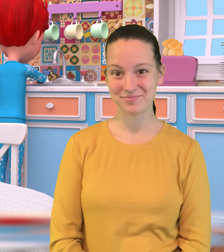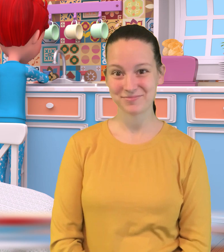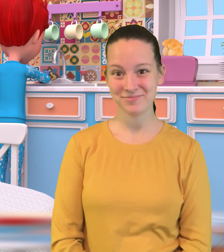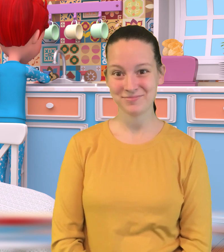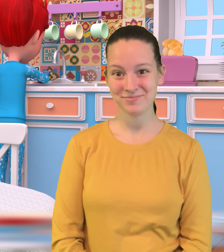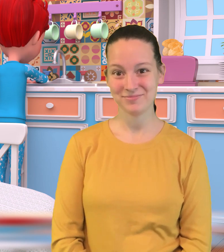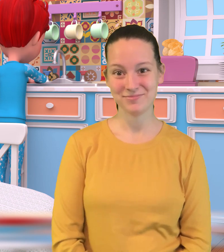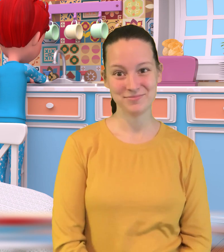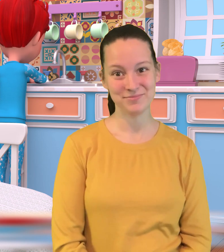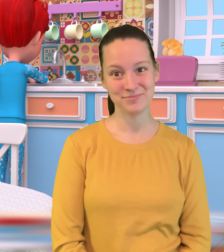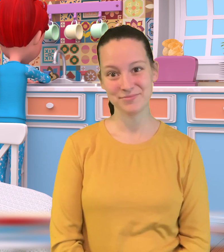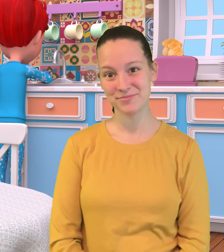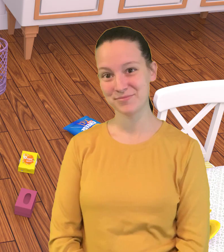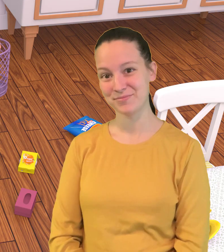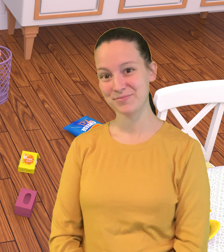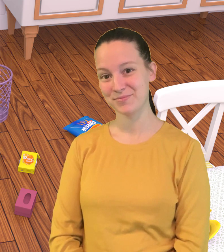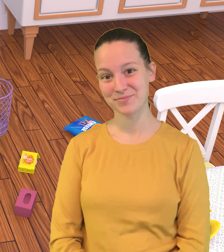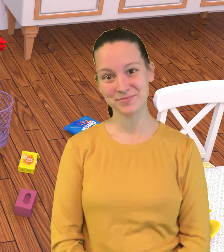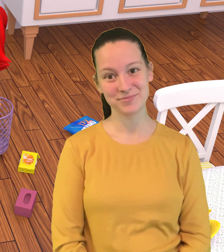Ja,